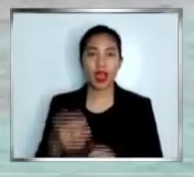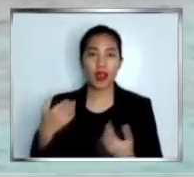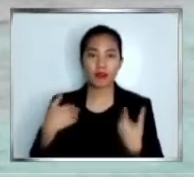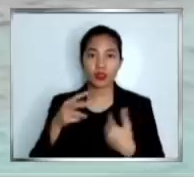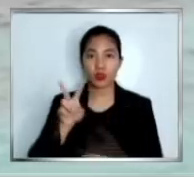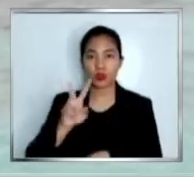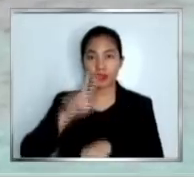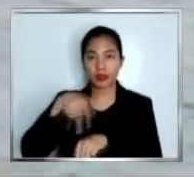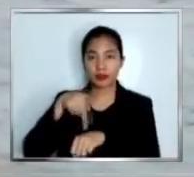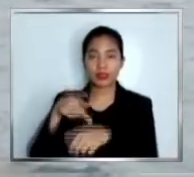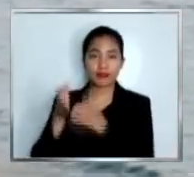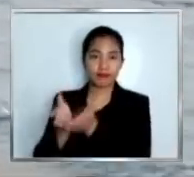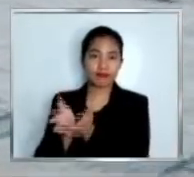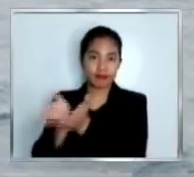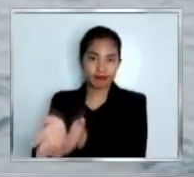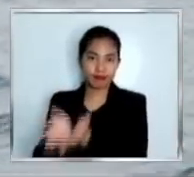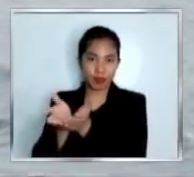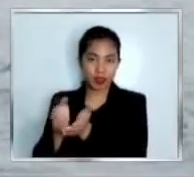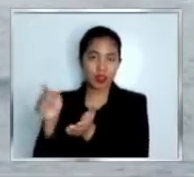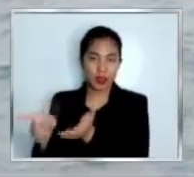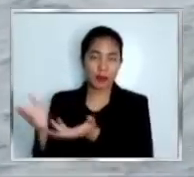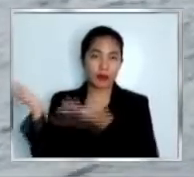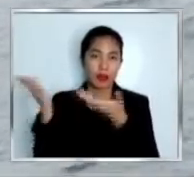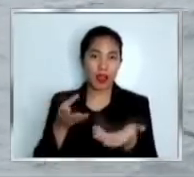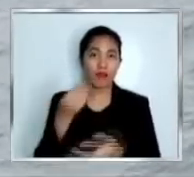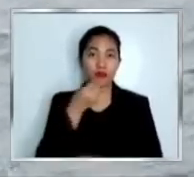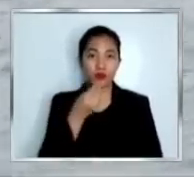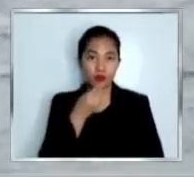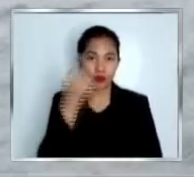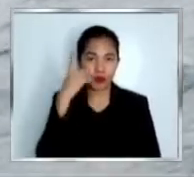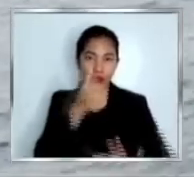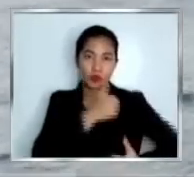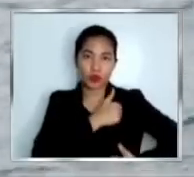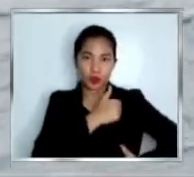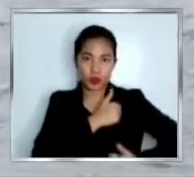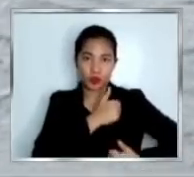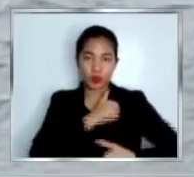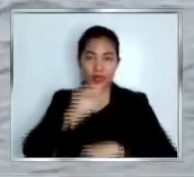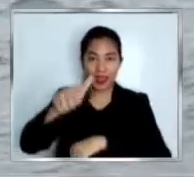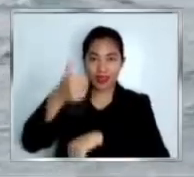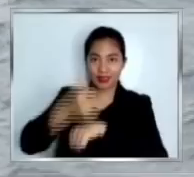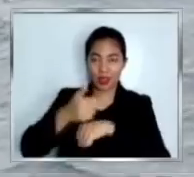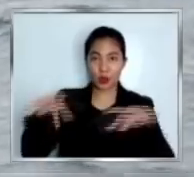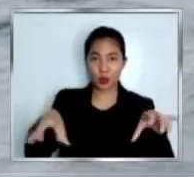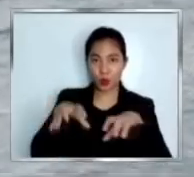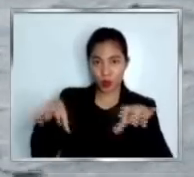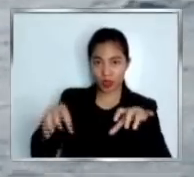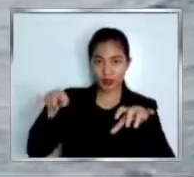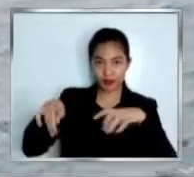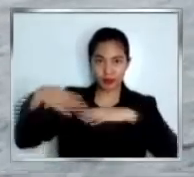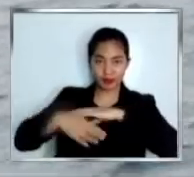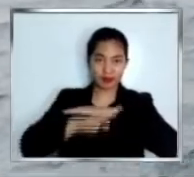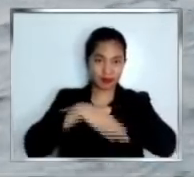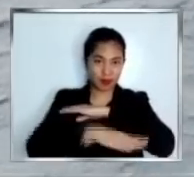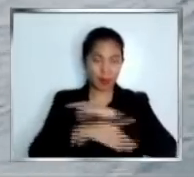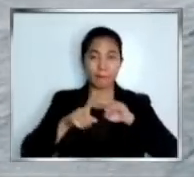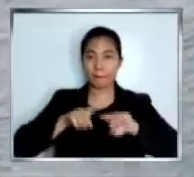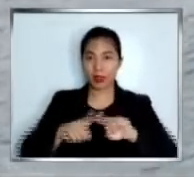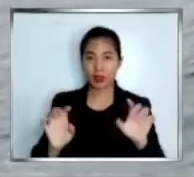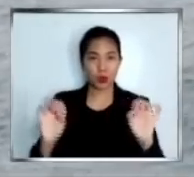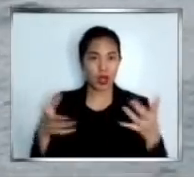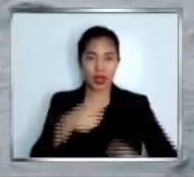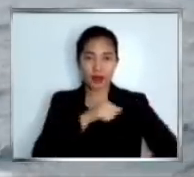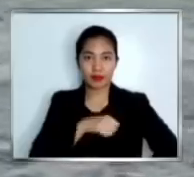barko ang food supplies para sa mga military personnel na nakaduty roon. Wala naman daw nasaktan pero kailangang